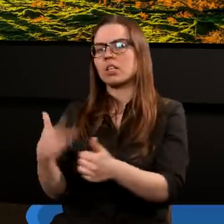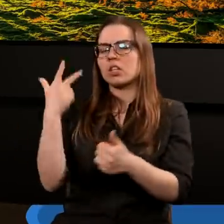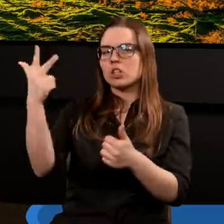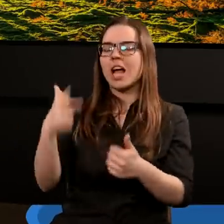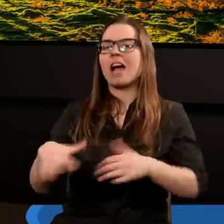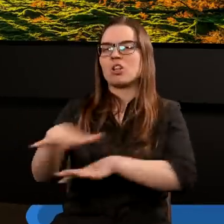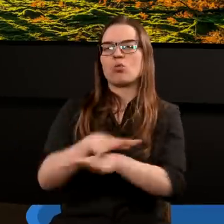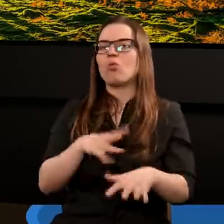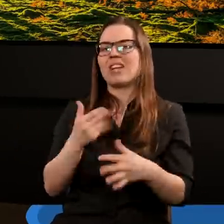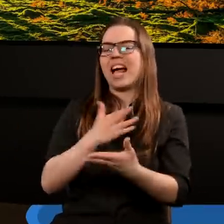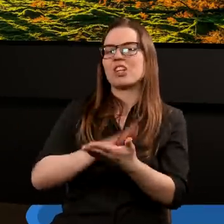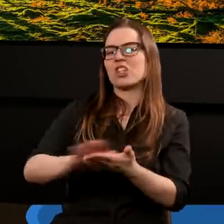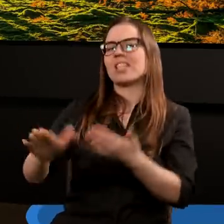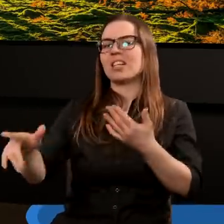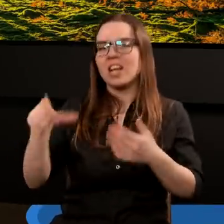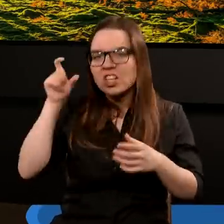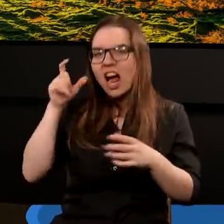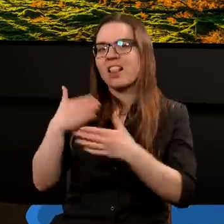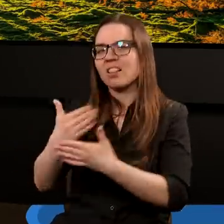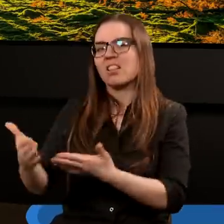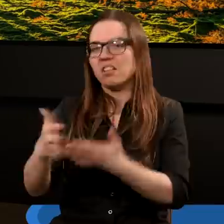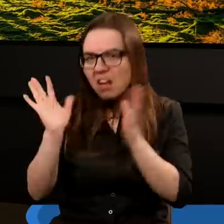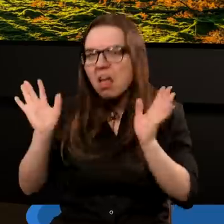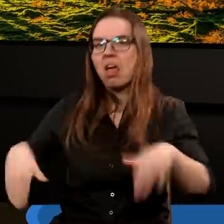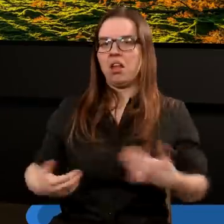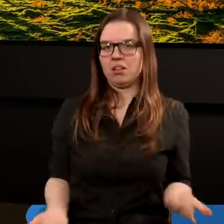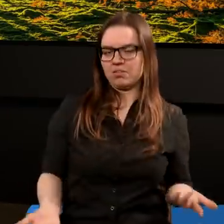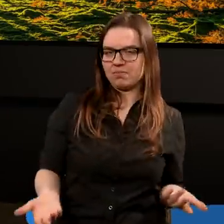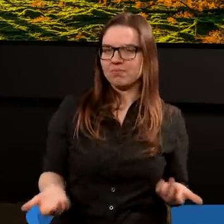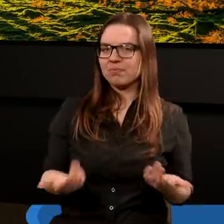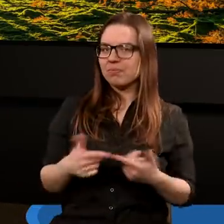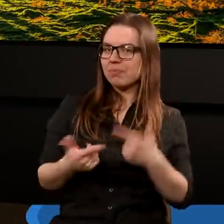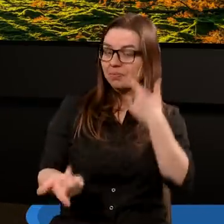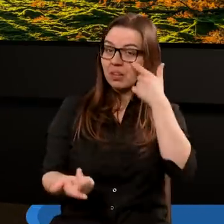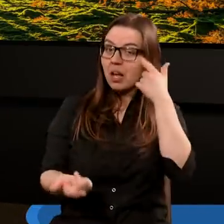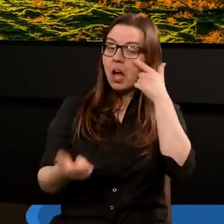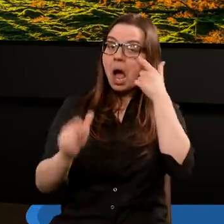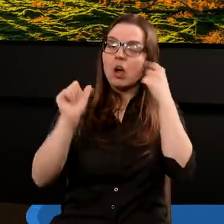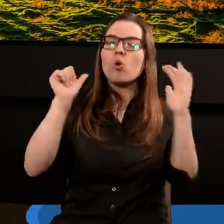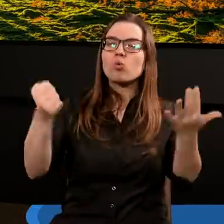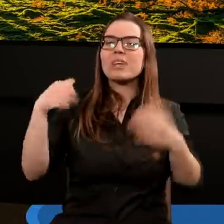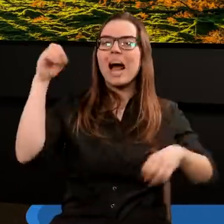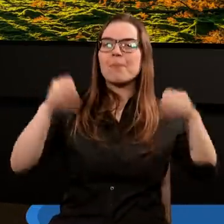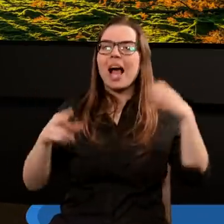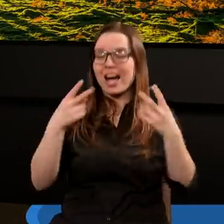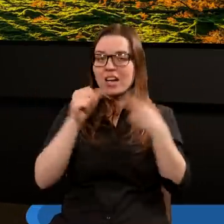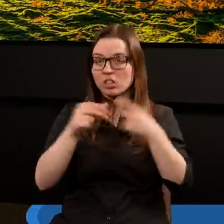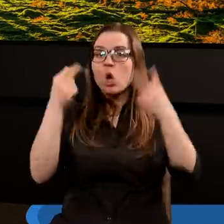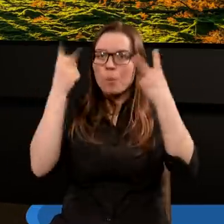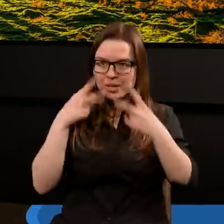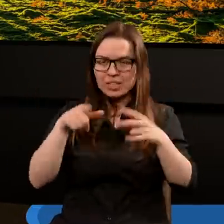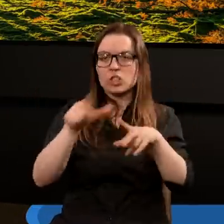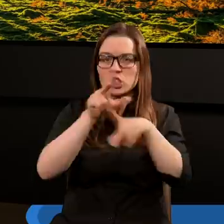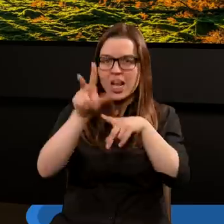duchów nieczystych, o których dalej opowiada właśnie ta szósta plaga. Przeczytamy oczywiście ten